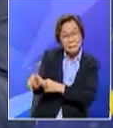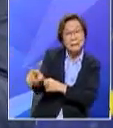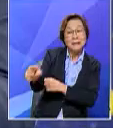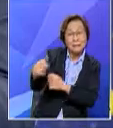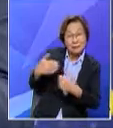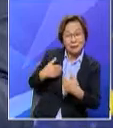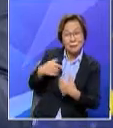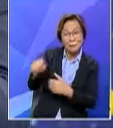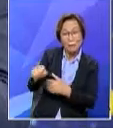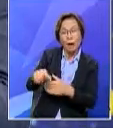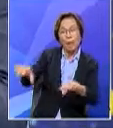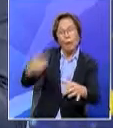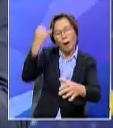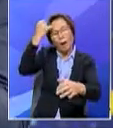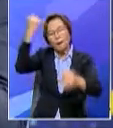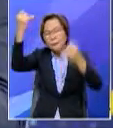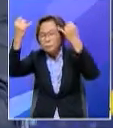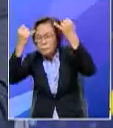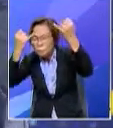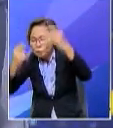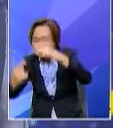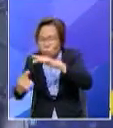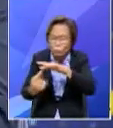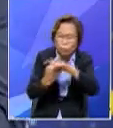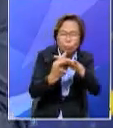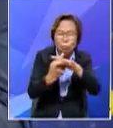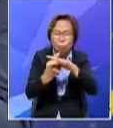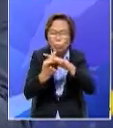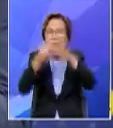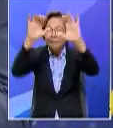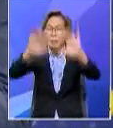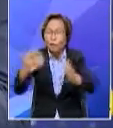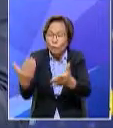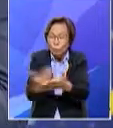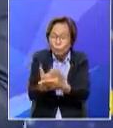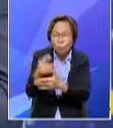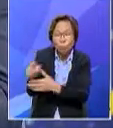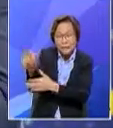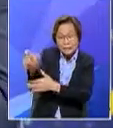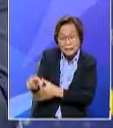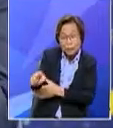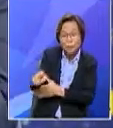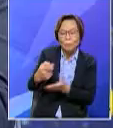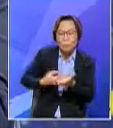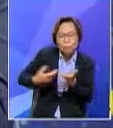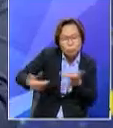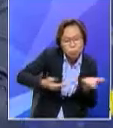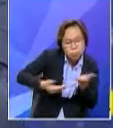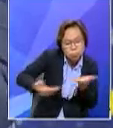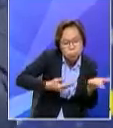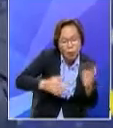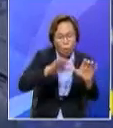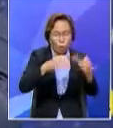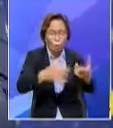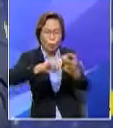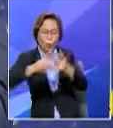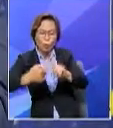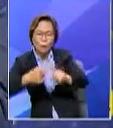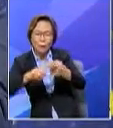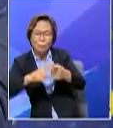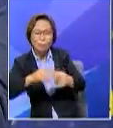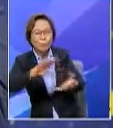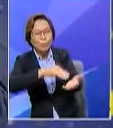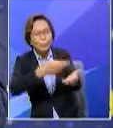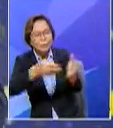membuat idea bagaimana kita nak tampilkan nasyid dalam bentuk baru beliau telah pun berbincang dengan kumpulan rakan musician dan